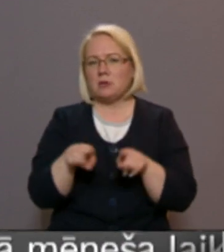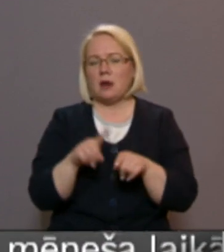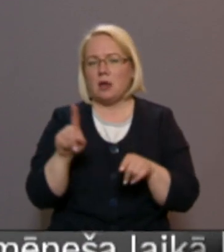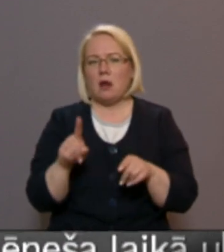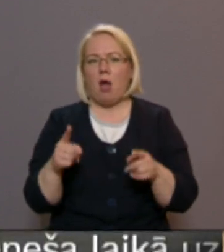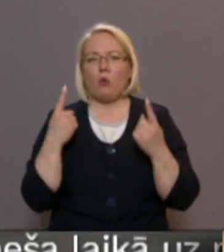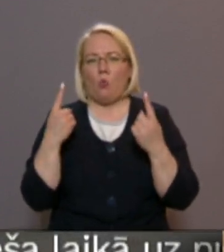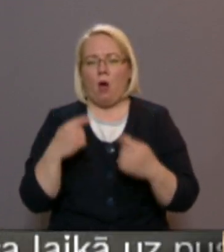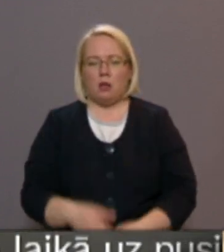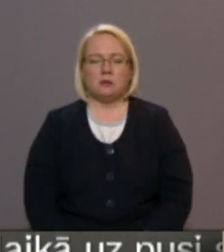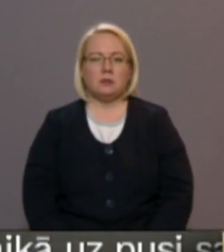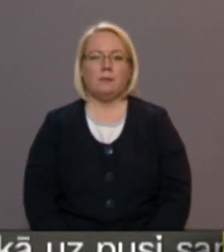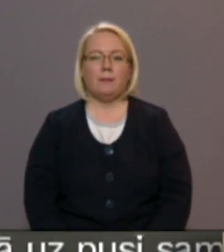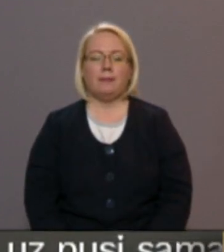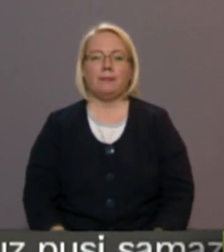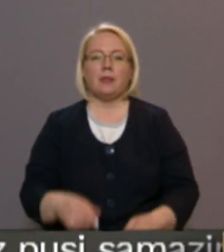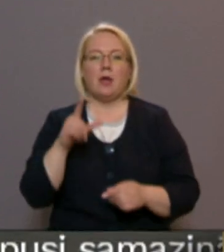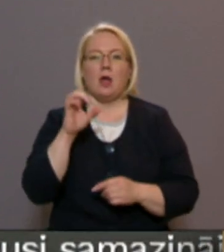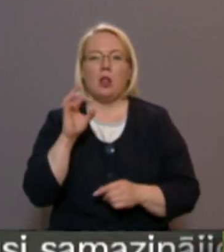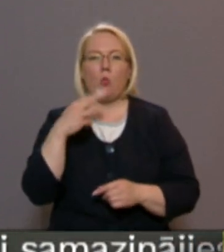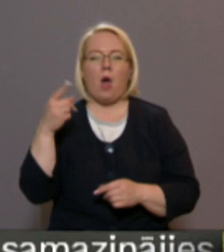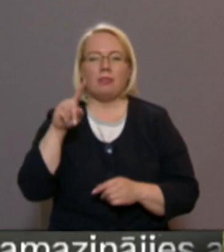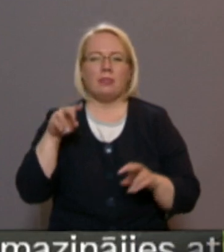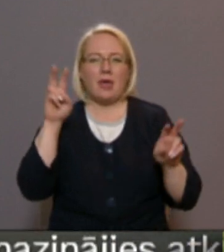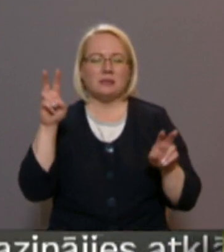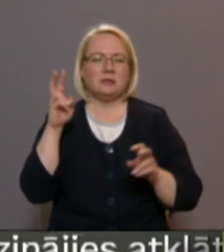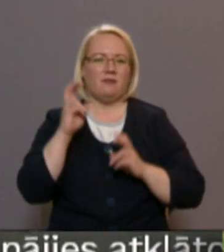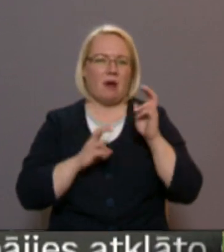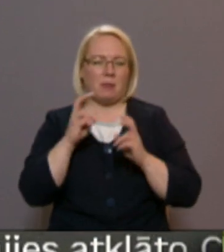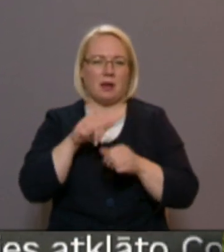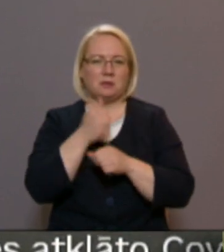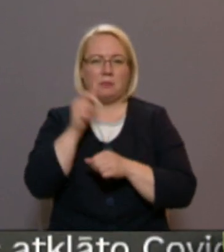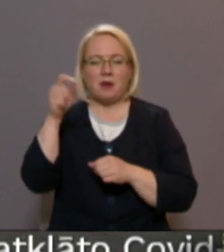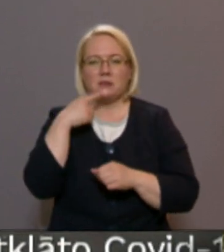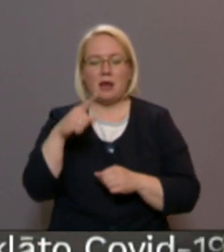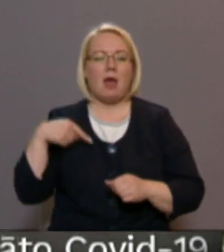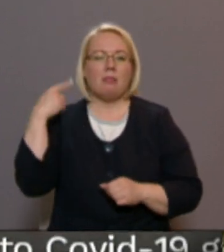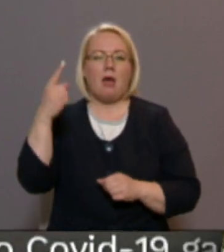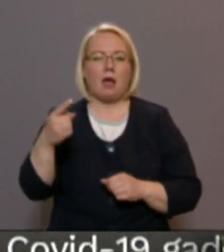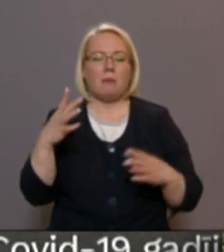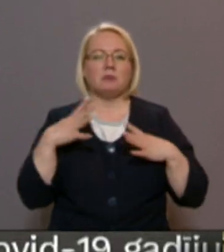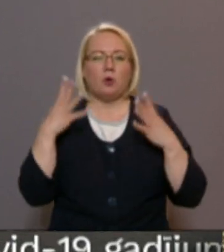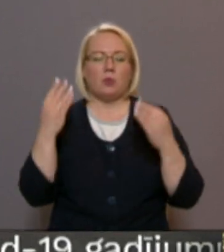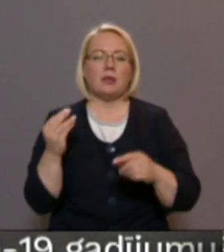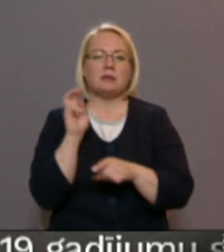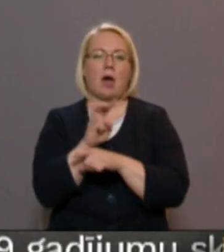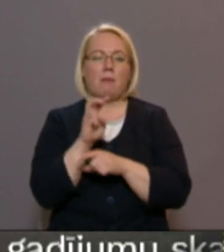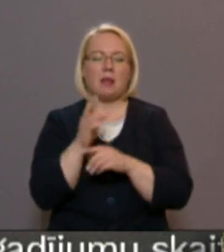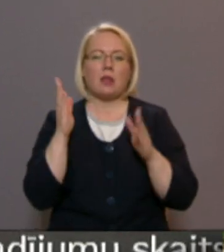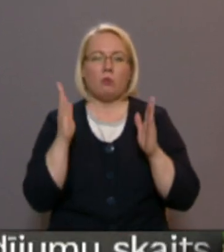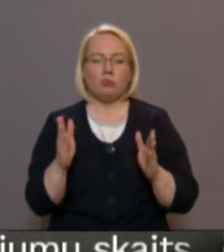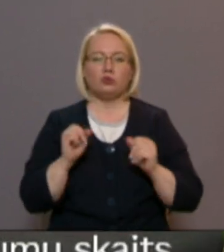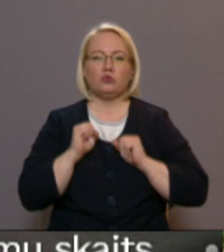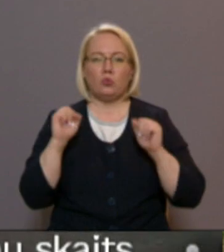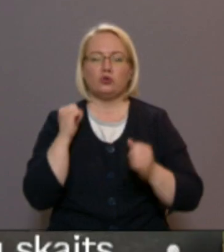aktuālāks mums. Lodas ieģeļa rūpnīcas pārstāvis sola, ka jau nākamajās brīvdienās apmeklētājiem būšot pieejama droša